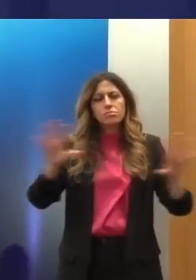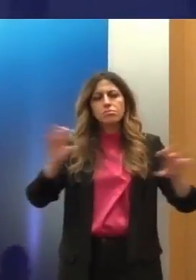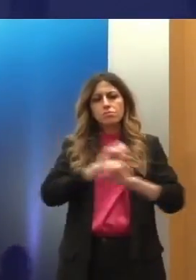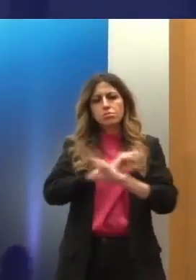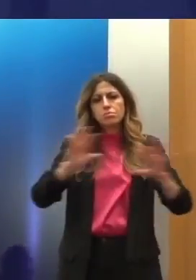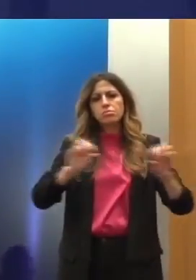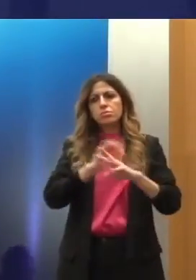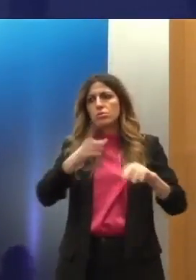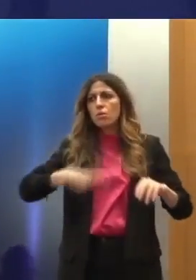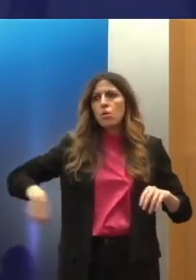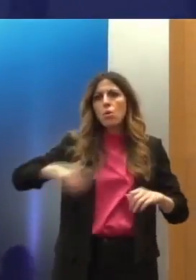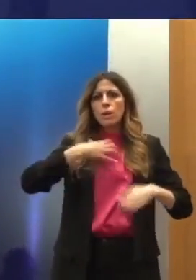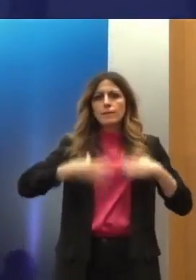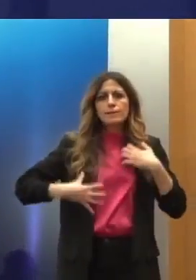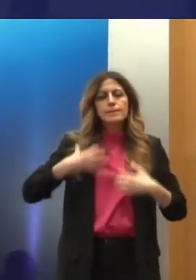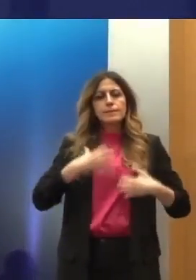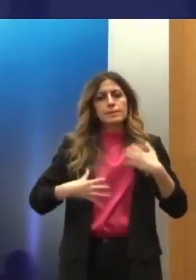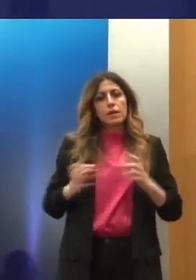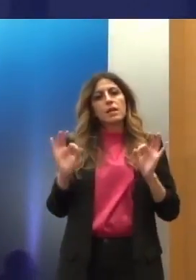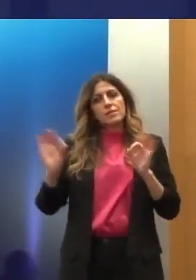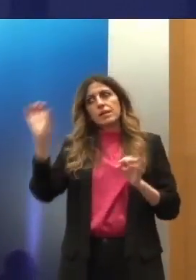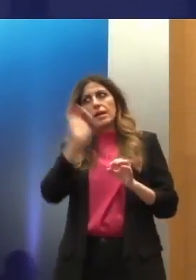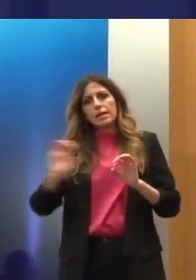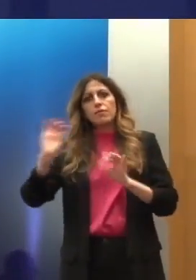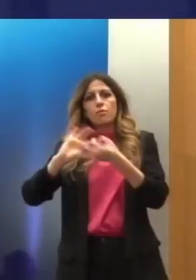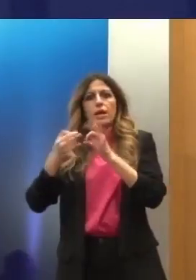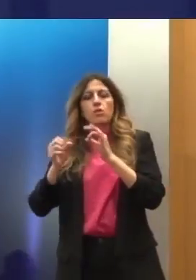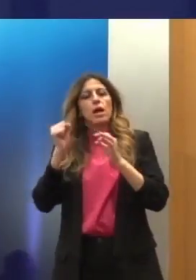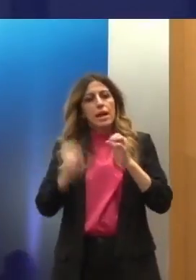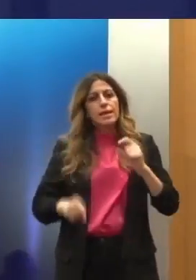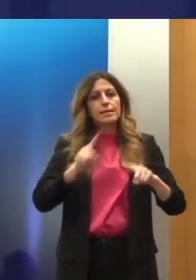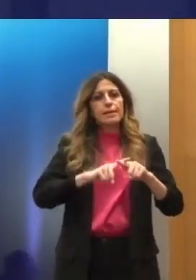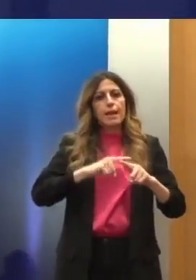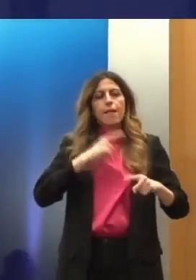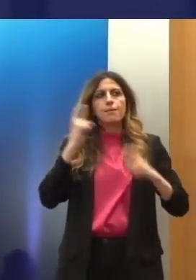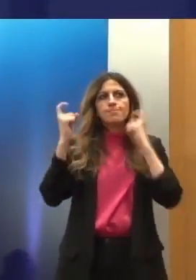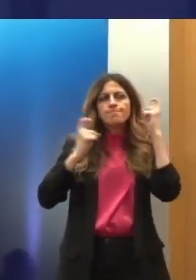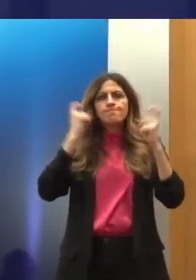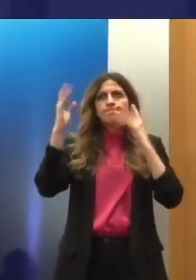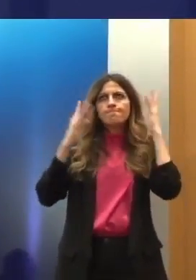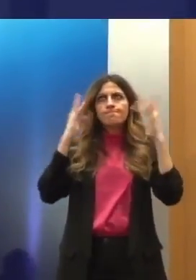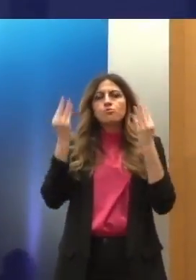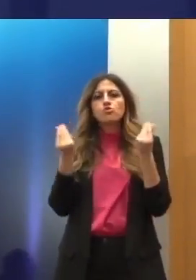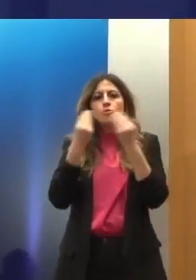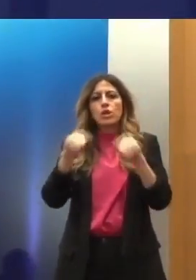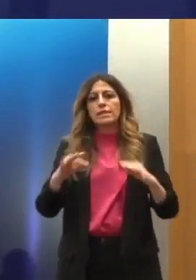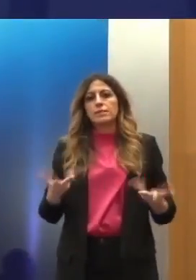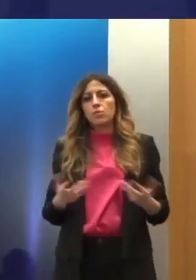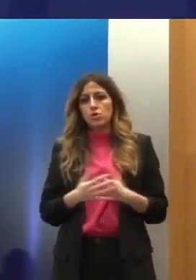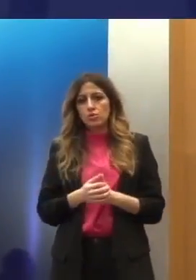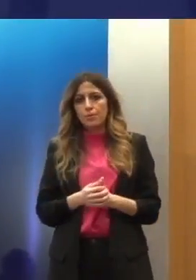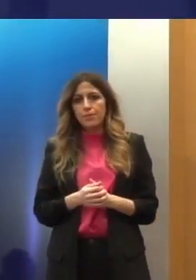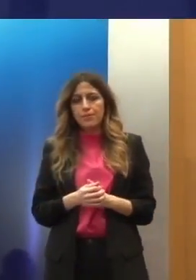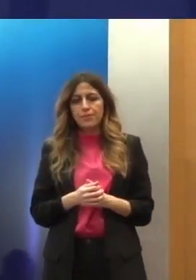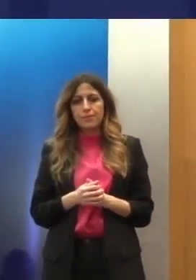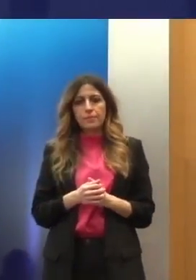απασχολεί και τα ευρωπαϊκά όργανα και την Ελλάδα. Χαρακτηρίζω ευτυχή συγκυρία διότι